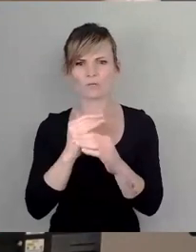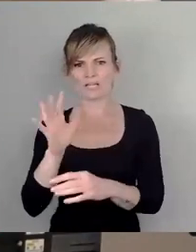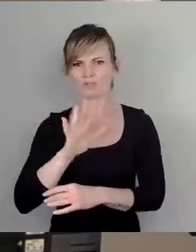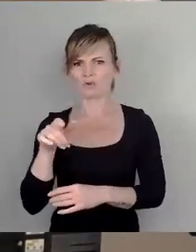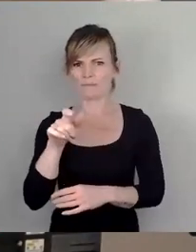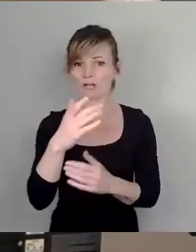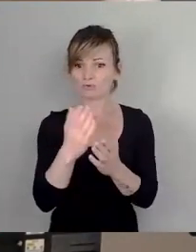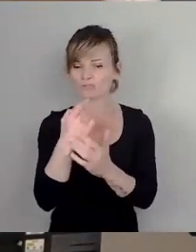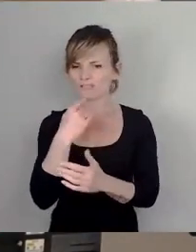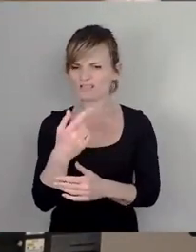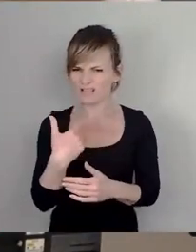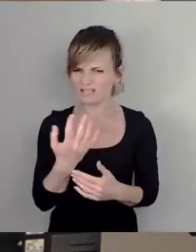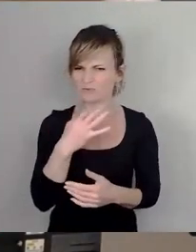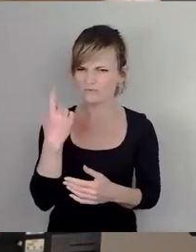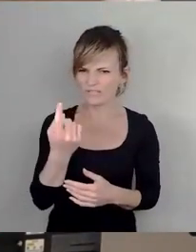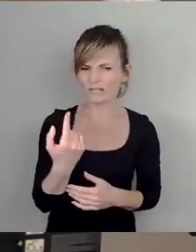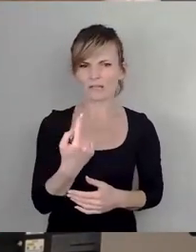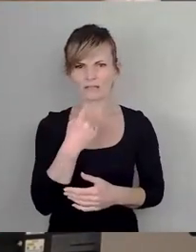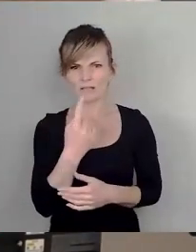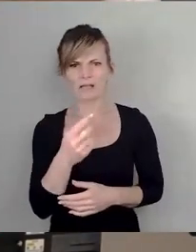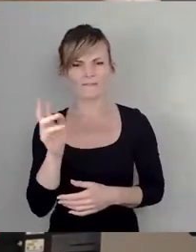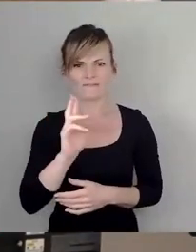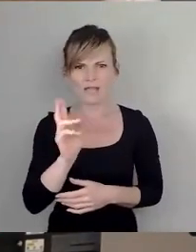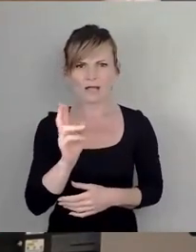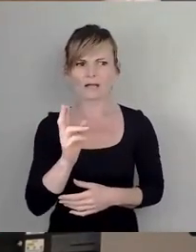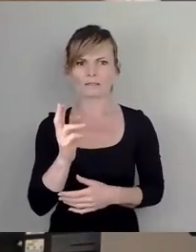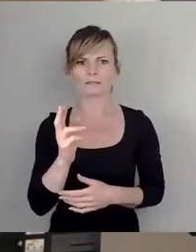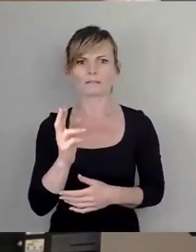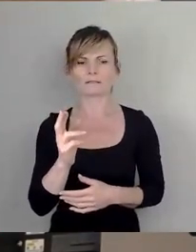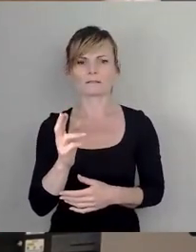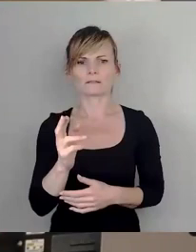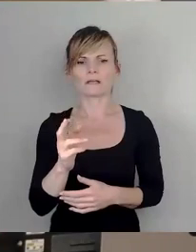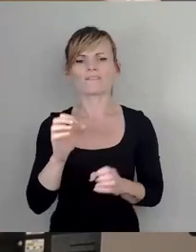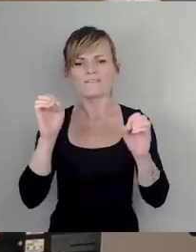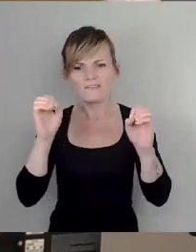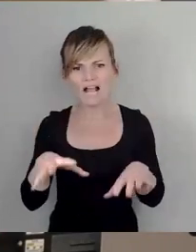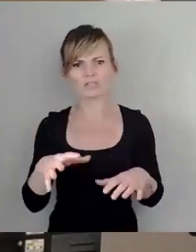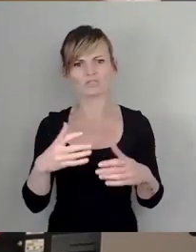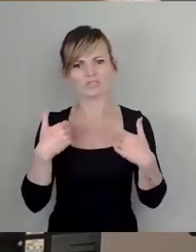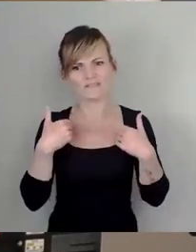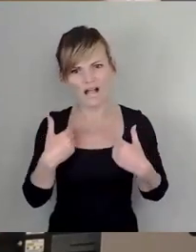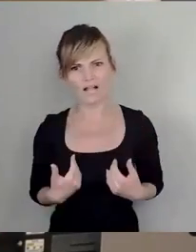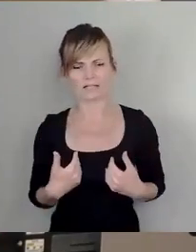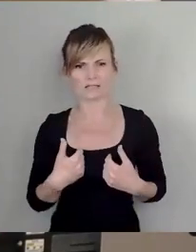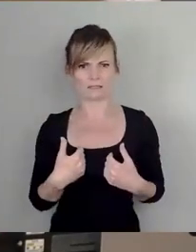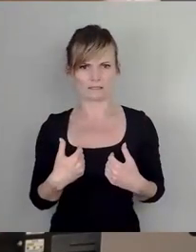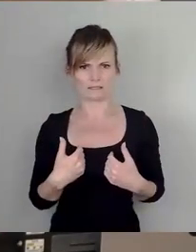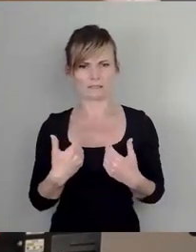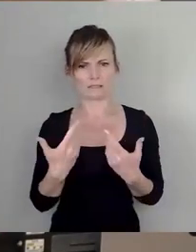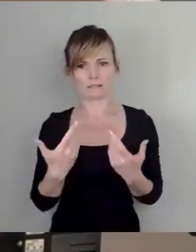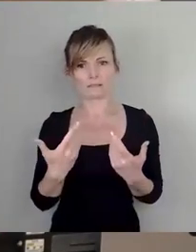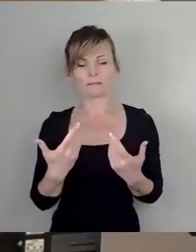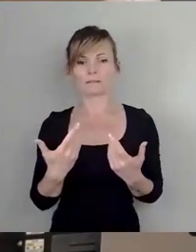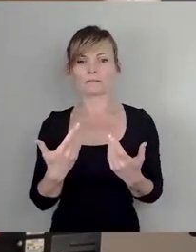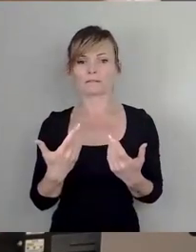ist es zu viel verlangt, dass jemand, der sich falsch verhält in der DVB, mindestens das Recht